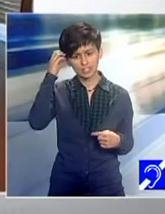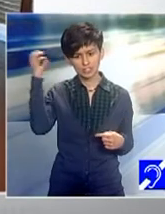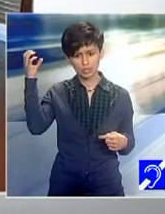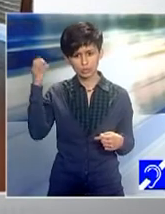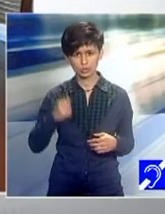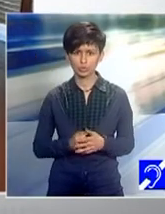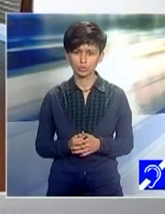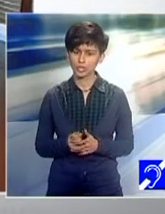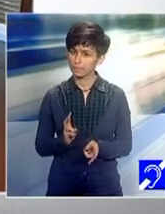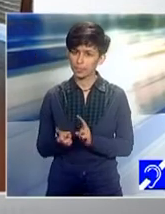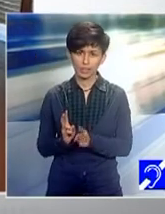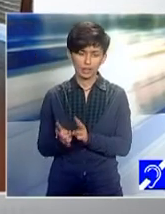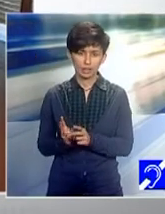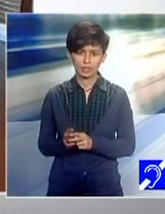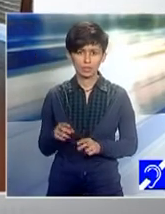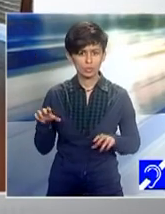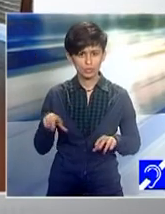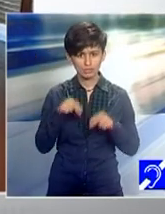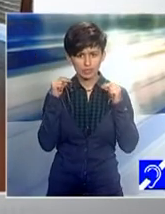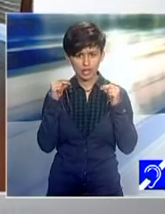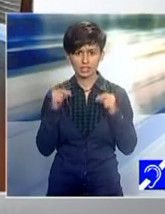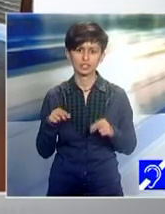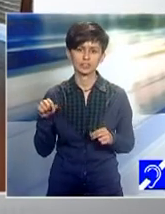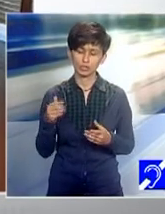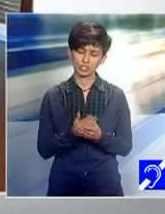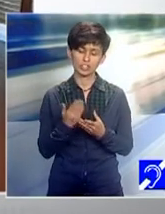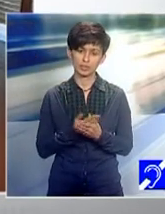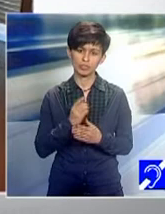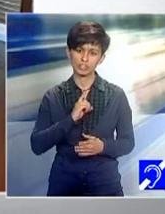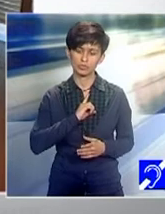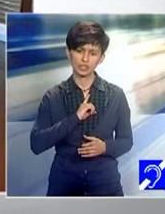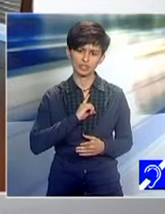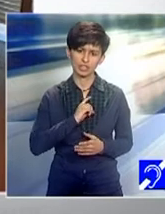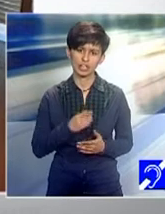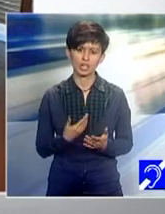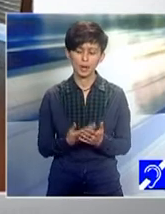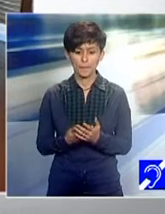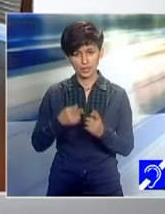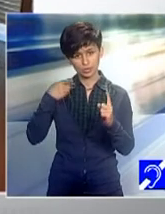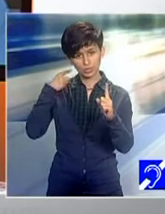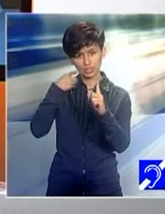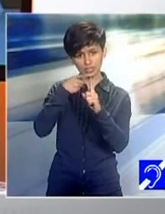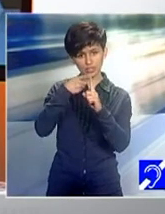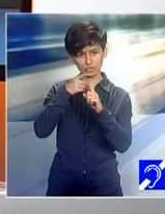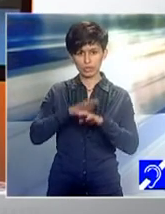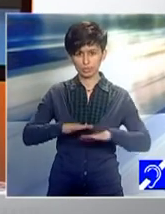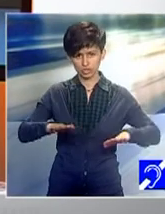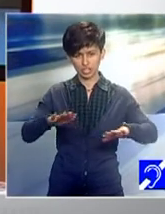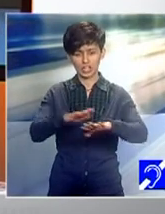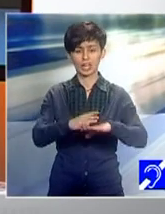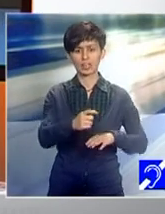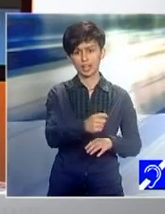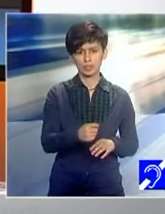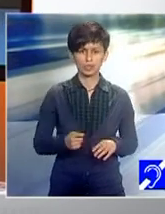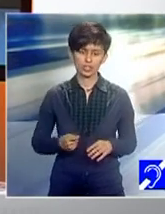ai găsit tu aceste povești personal? Pentru că, până la urmă, scopul în general al acestui proiect, din câte am